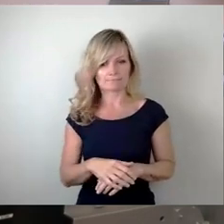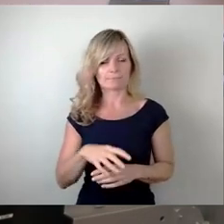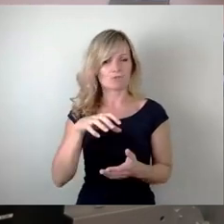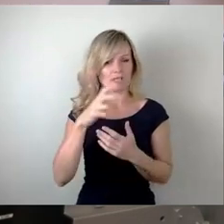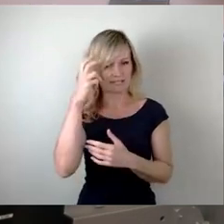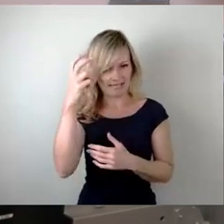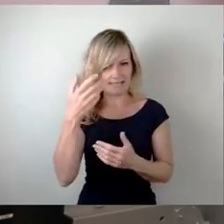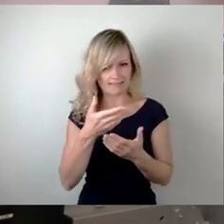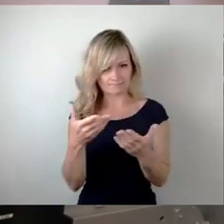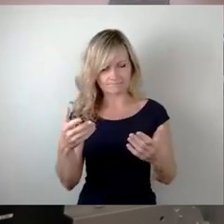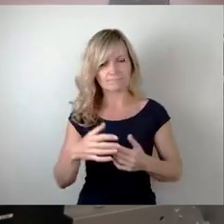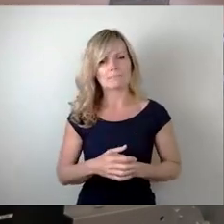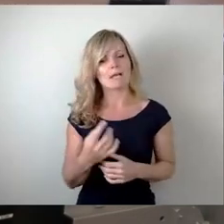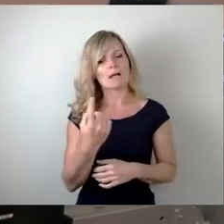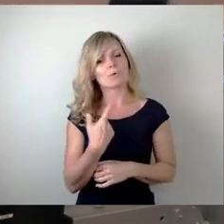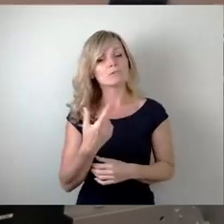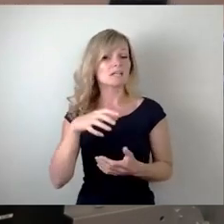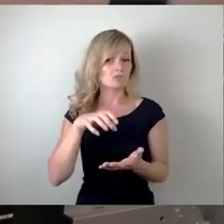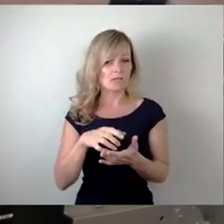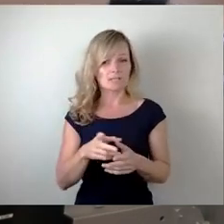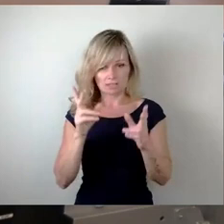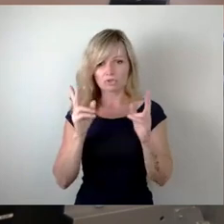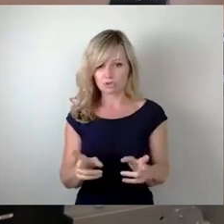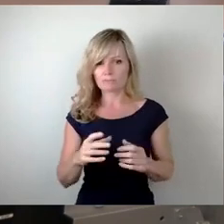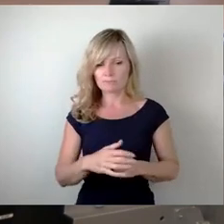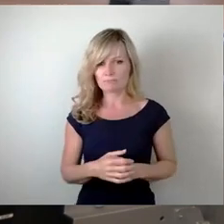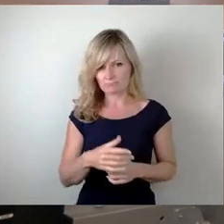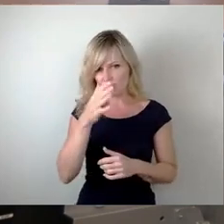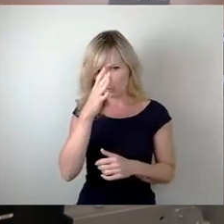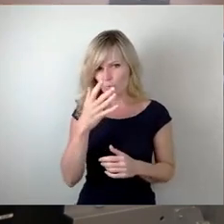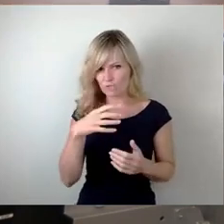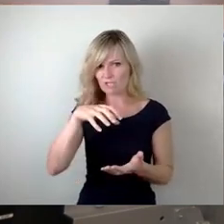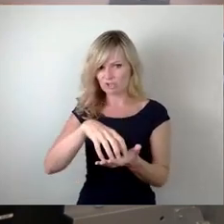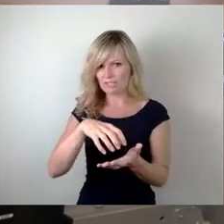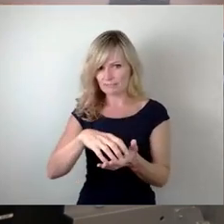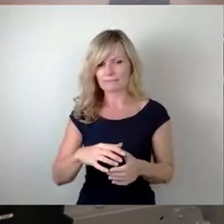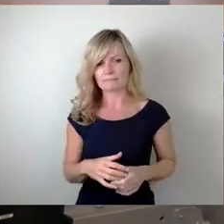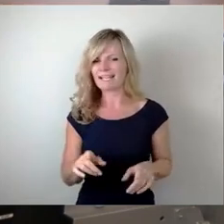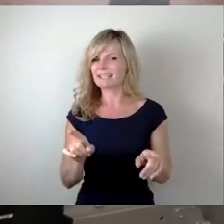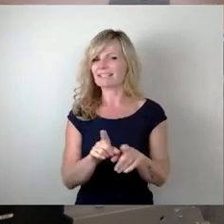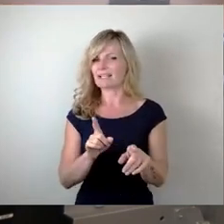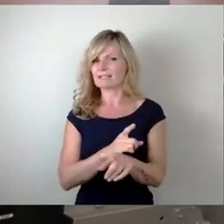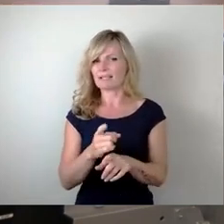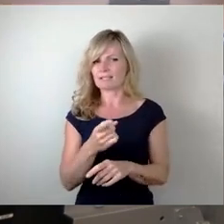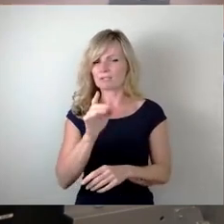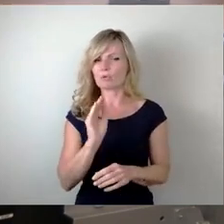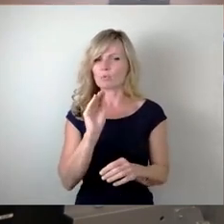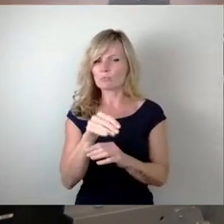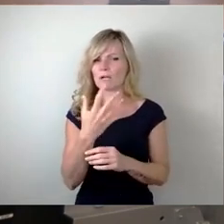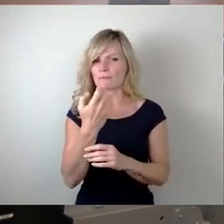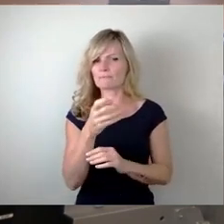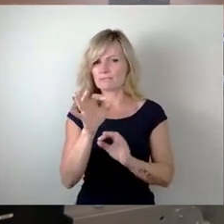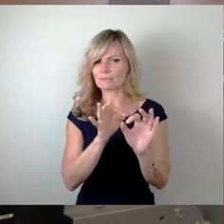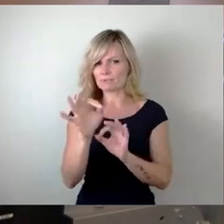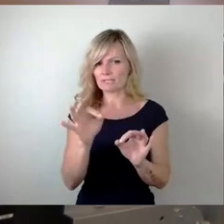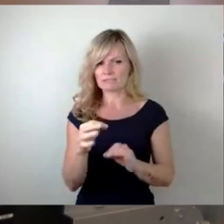wird zu Recht als grüne Stadt angesehen. Gleichzeitig wünschen sich weit über die Hälfte aller Dresdnerinnen und Dresdner, dass die Stadt besonders in Wohnortnähe